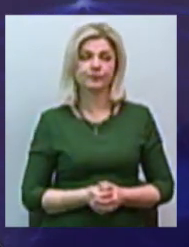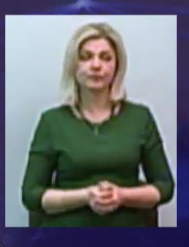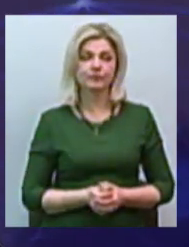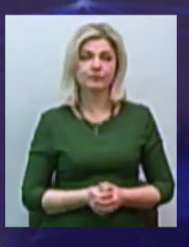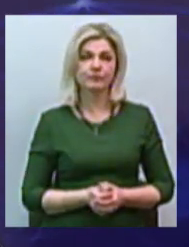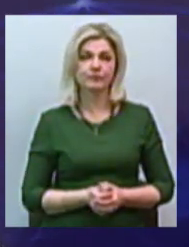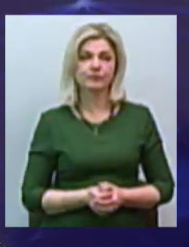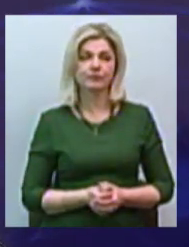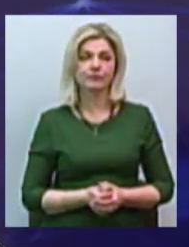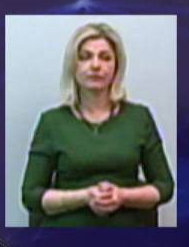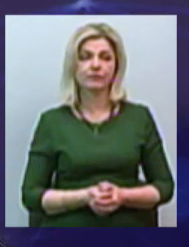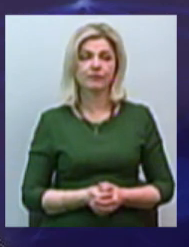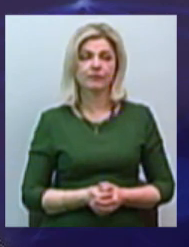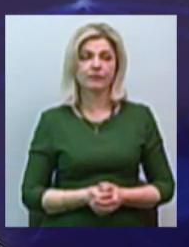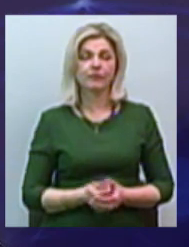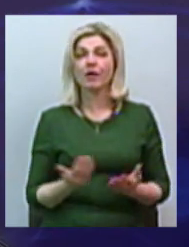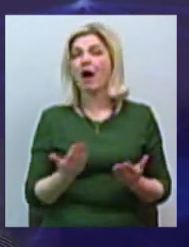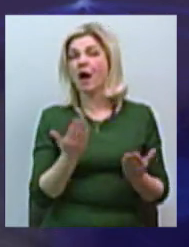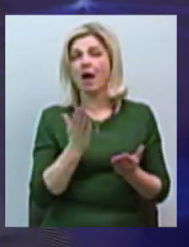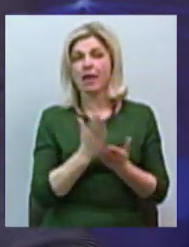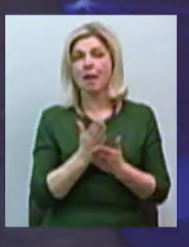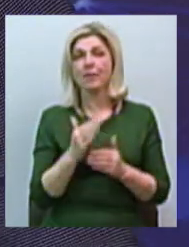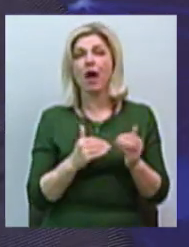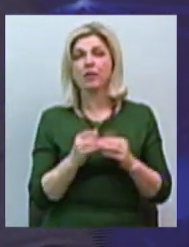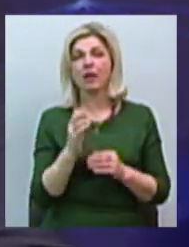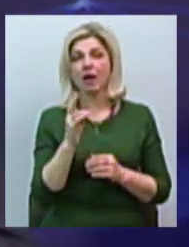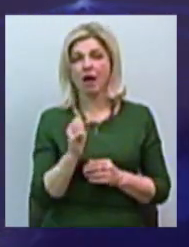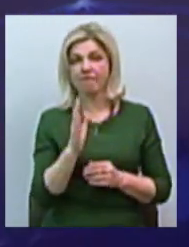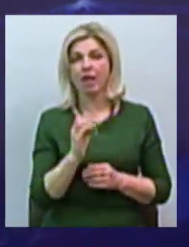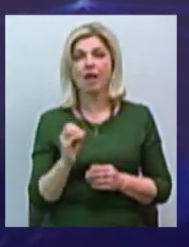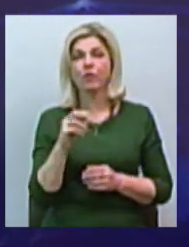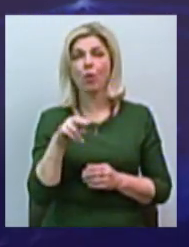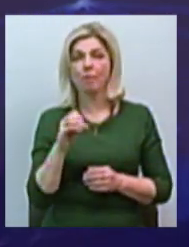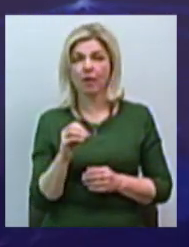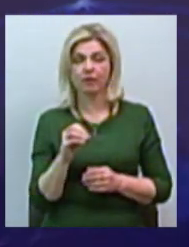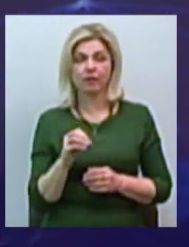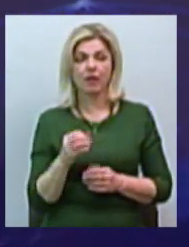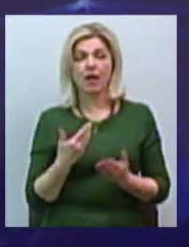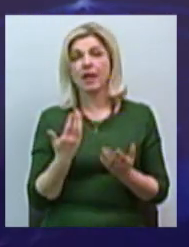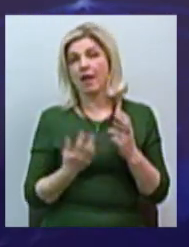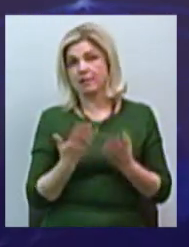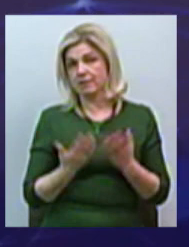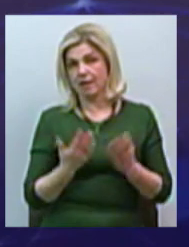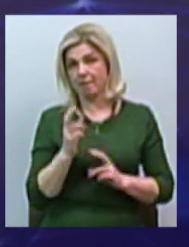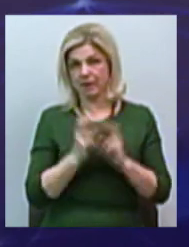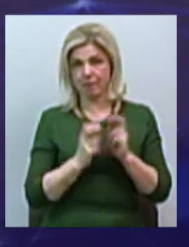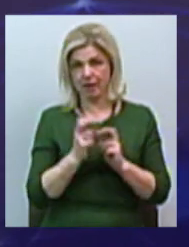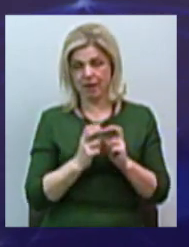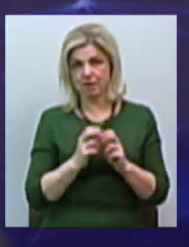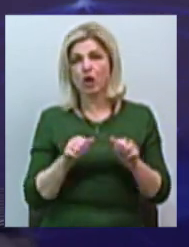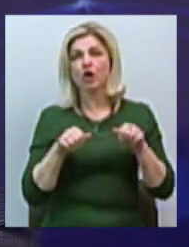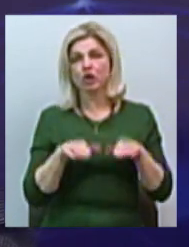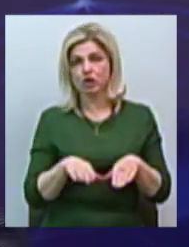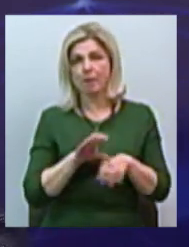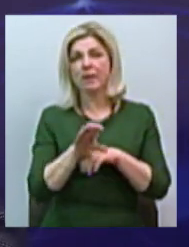какая є практика в Європі? якщо якщо предприятие рішило